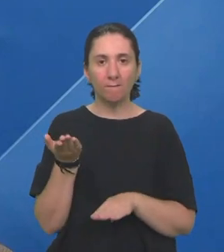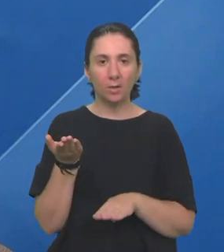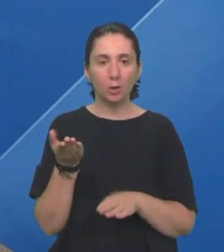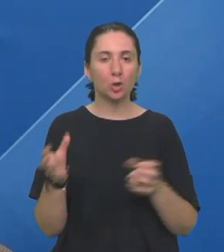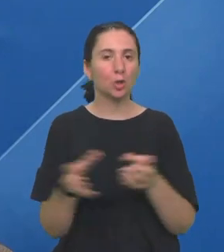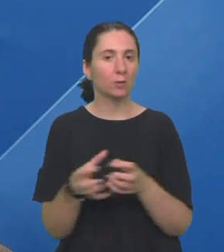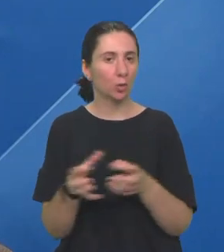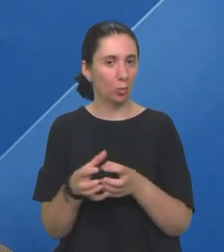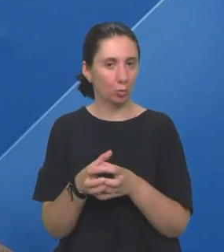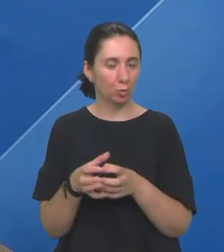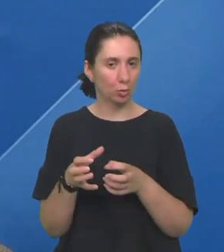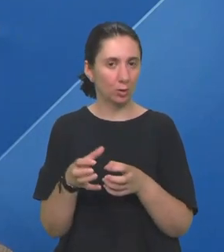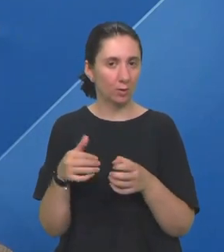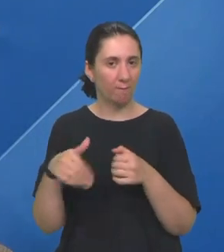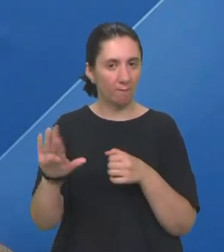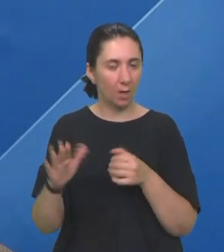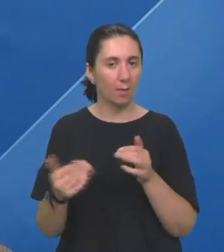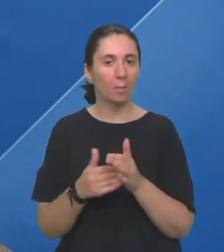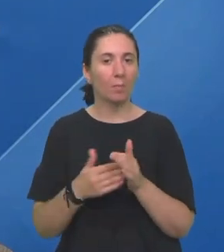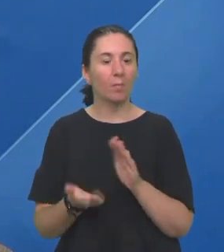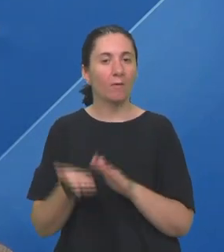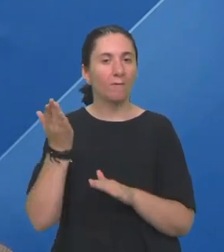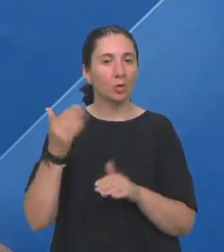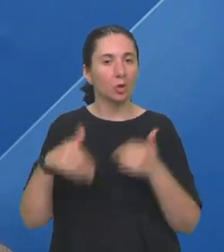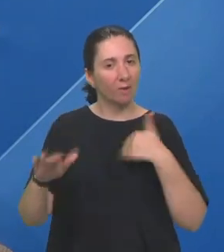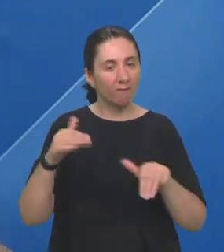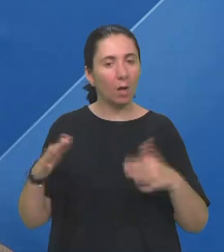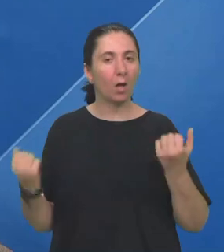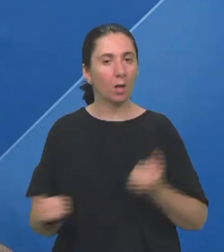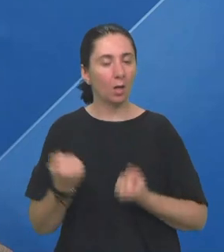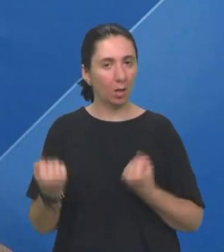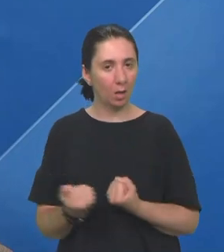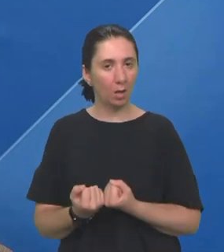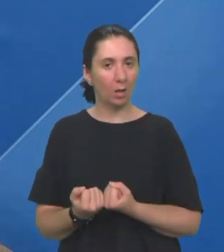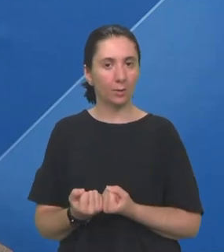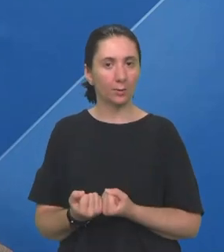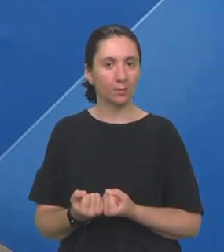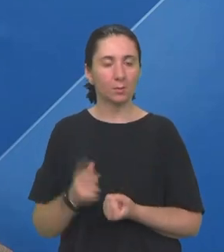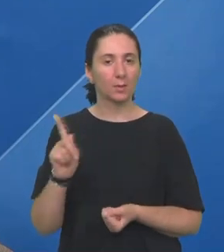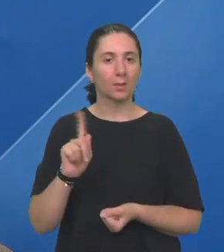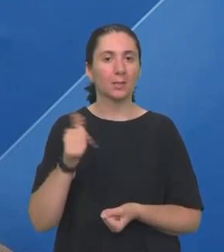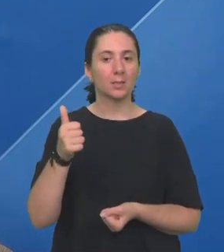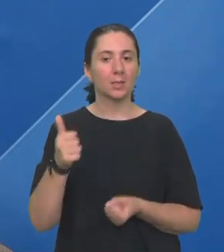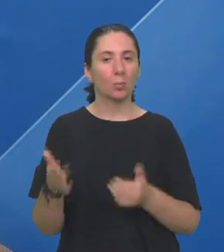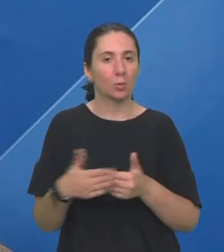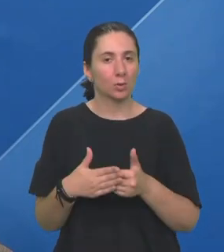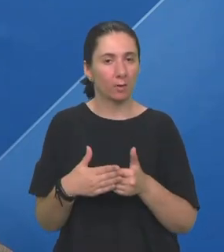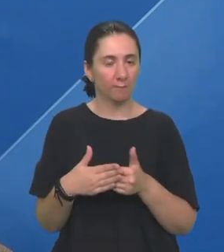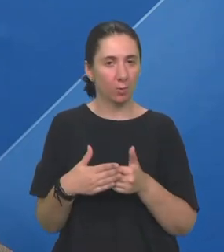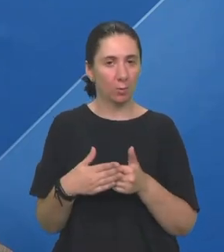Trebali bi se više družiti Trebali bi više izlaziti Biti aktivni Ne se zatvoriti